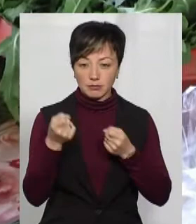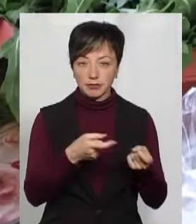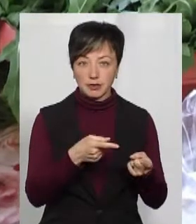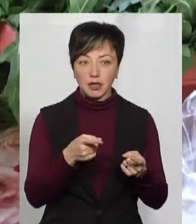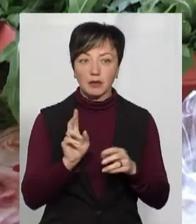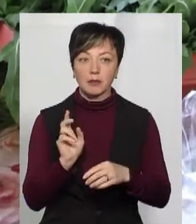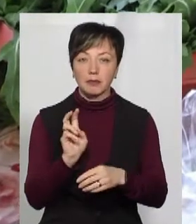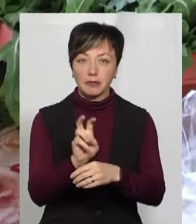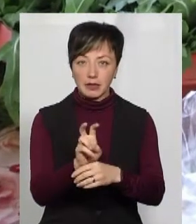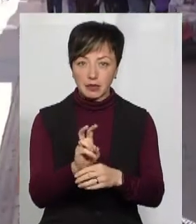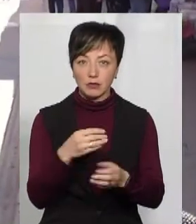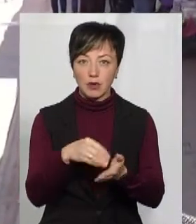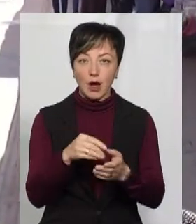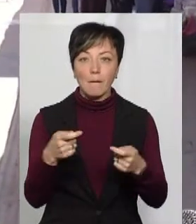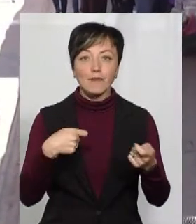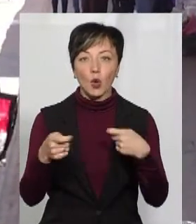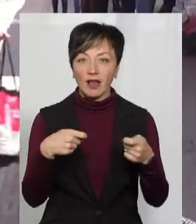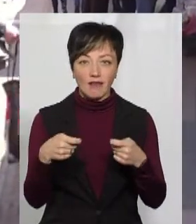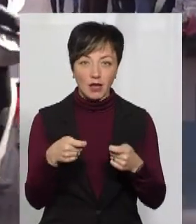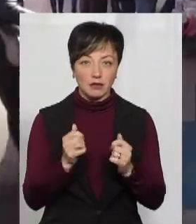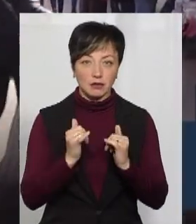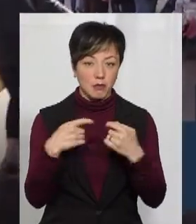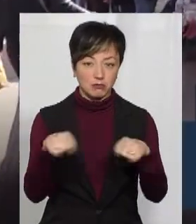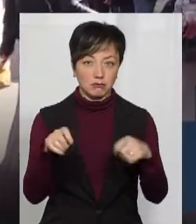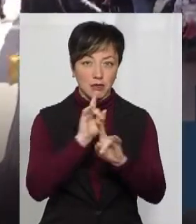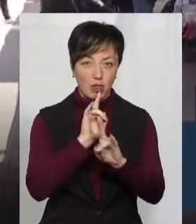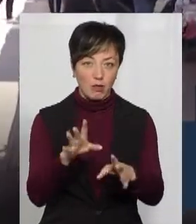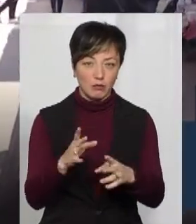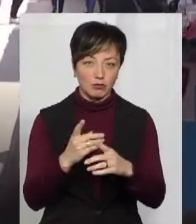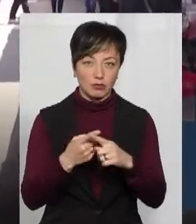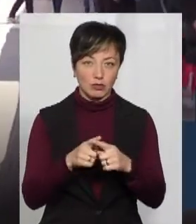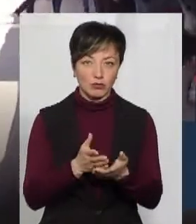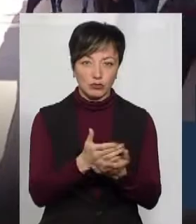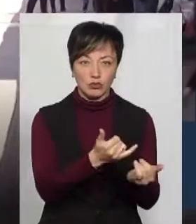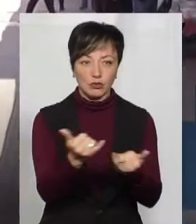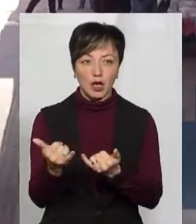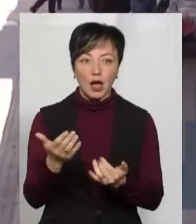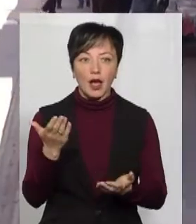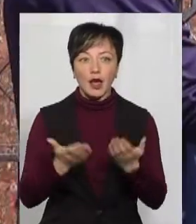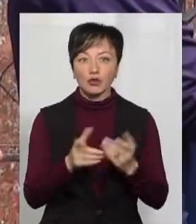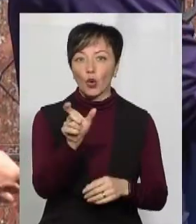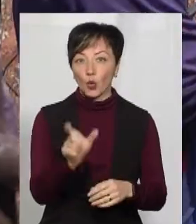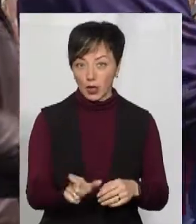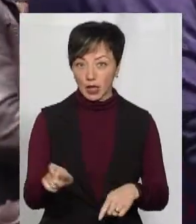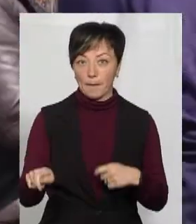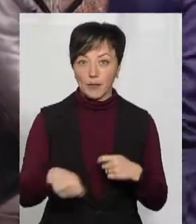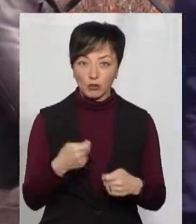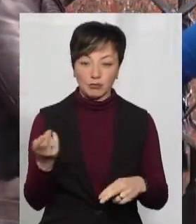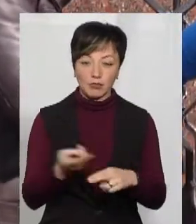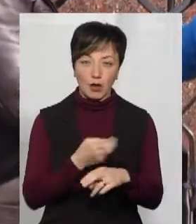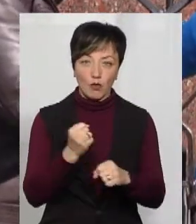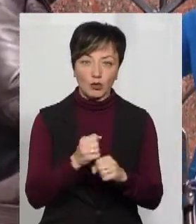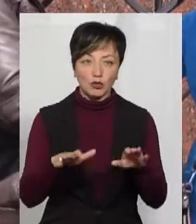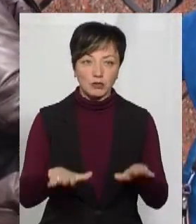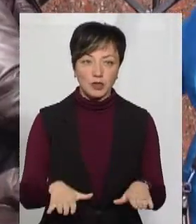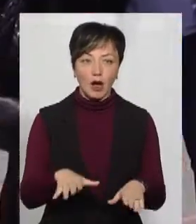до вітрини, продавець його обслуговувати не буде. Якщо людина порушить, ми позбавляємо робочого місця. Контроль над дотриманням